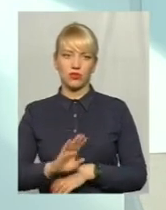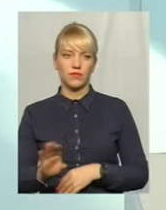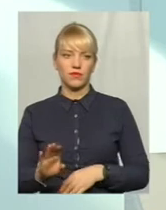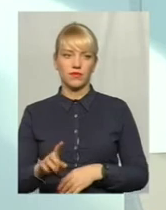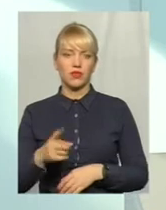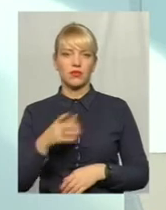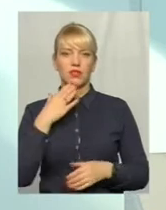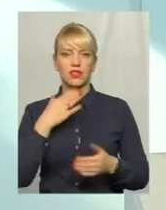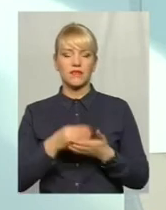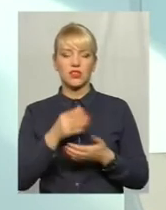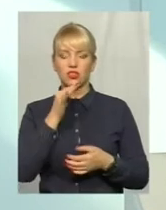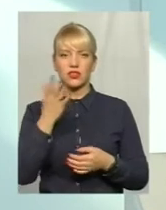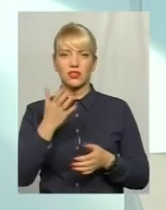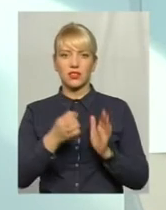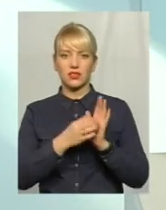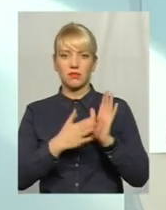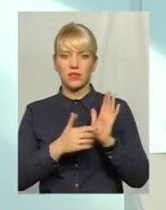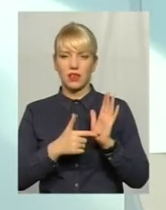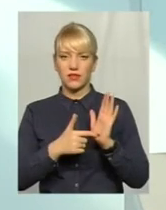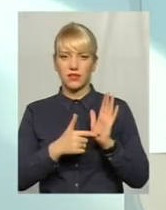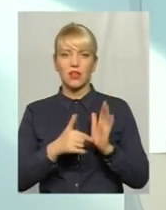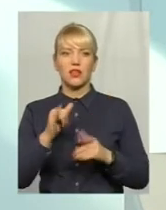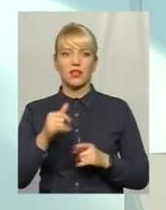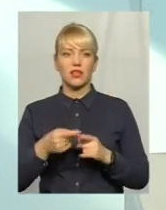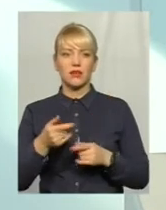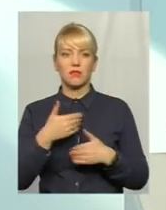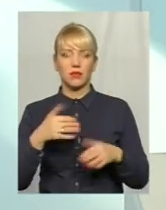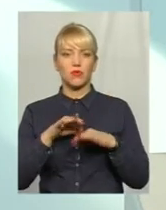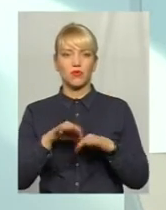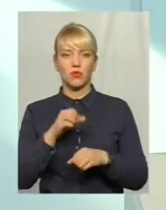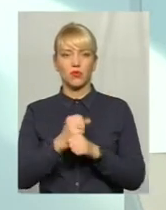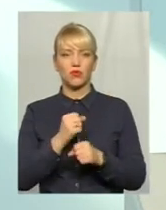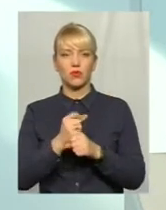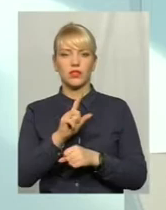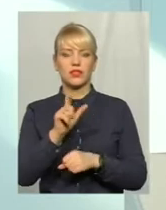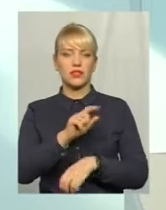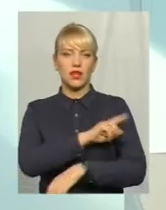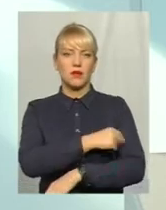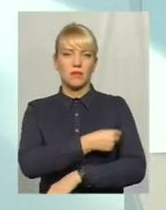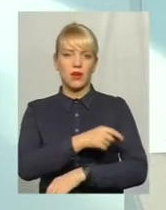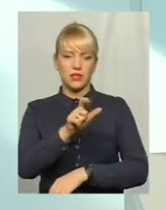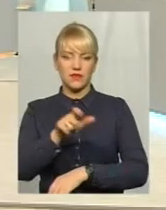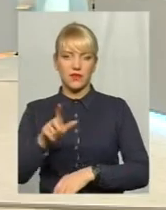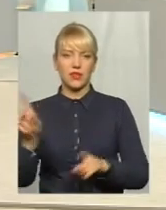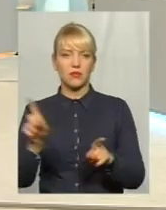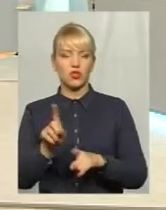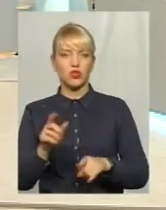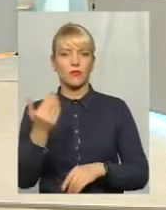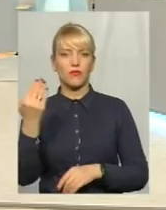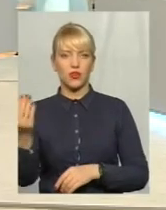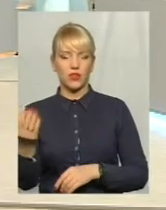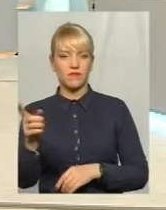свій час, на який він записався. Тут ми проводимо роботу з медичними працівниками, щоб вони все-таки